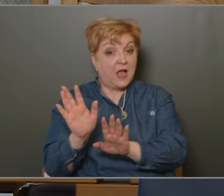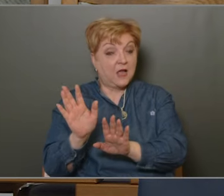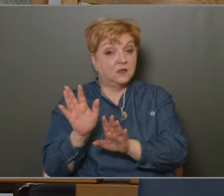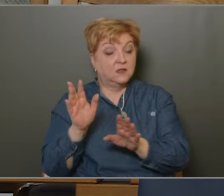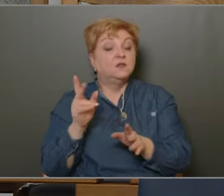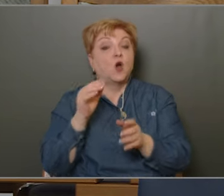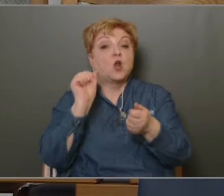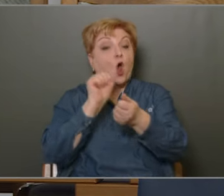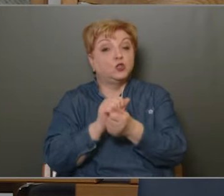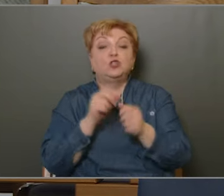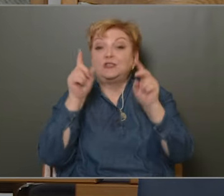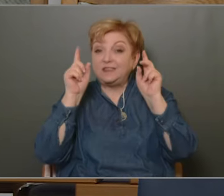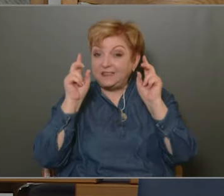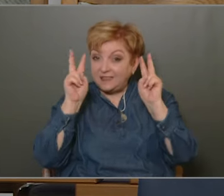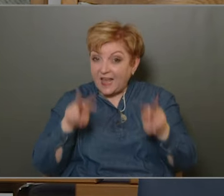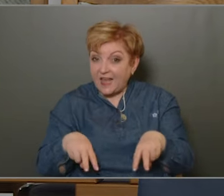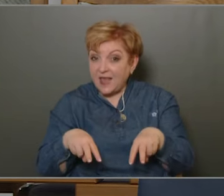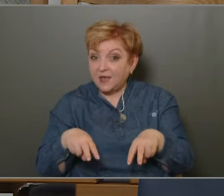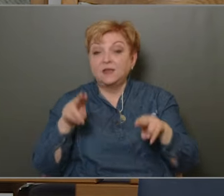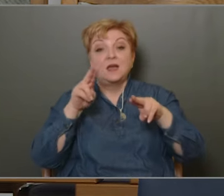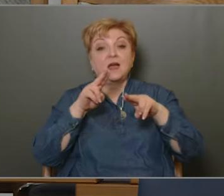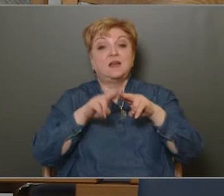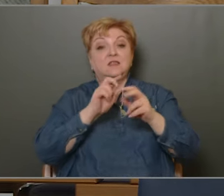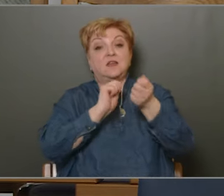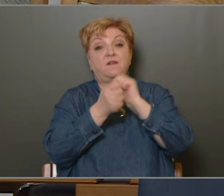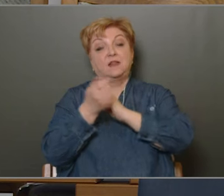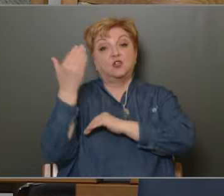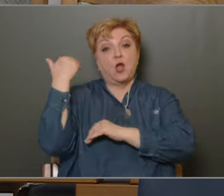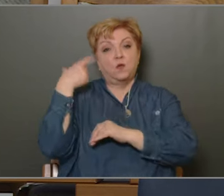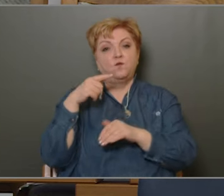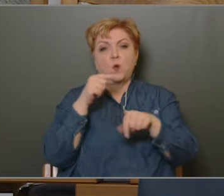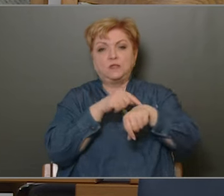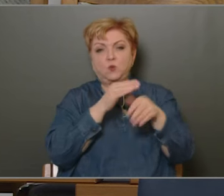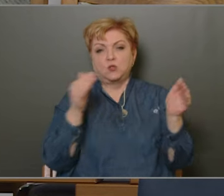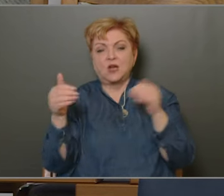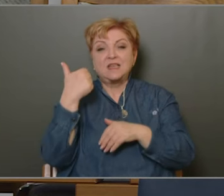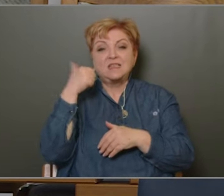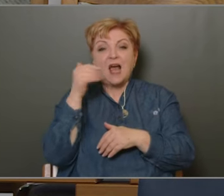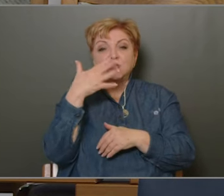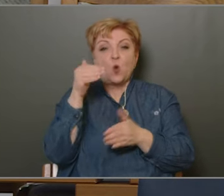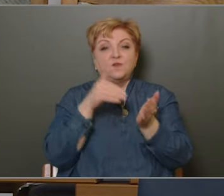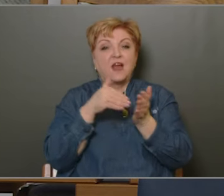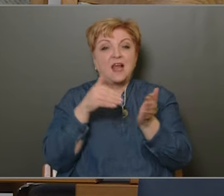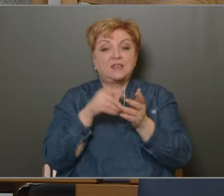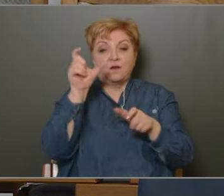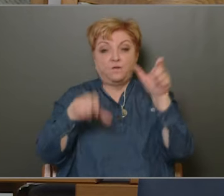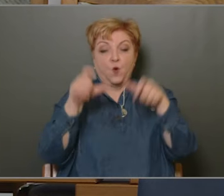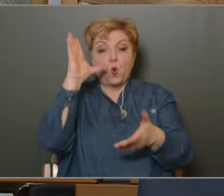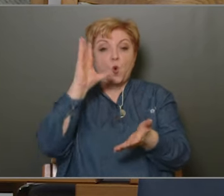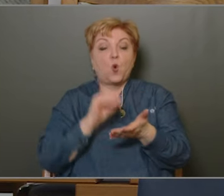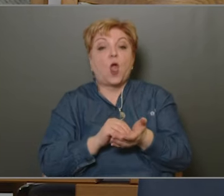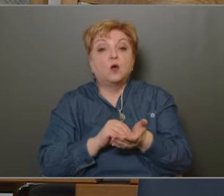itt egy pár adat a tényekről. A rendszerváltás előtt volt olyan időszak, amikor 150 ezer fő lakott a 13. kerületben,